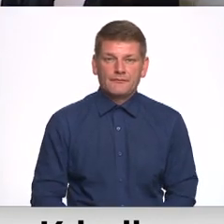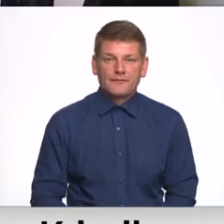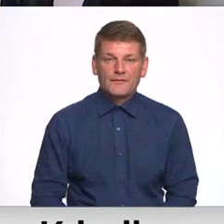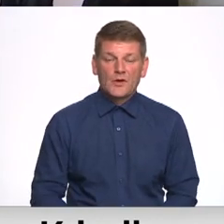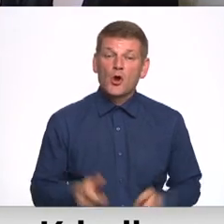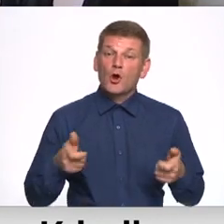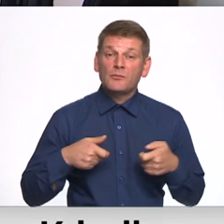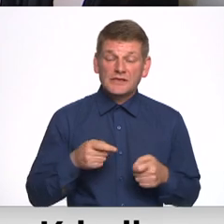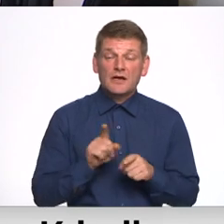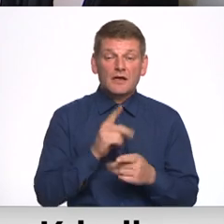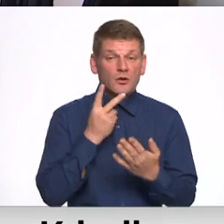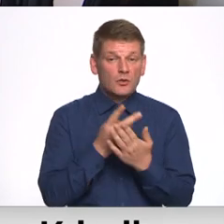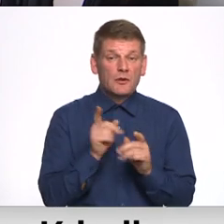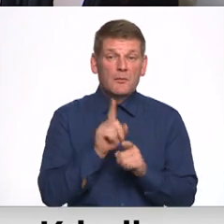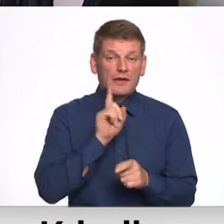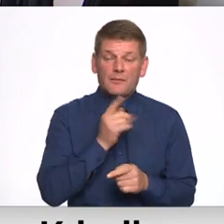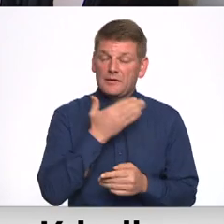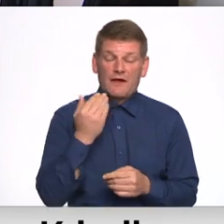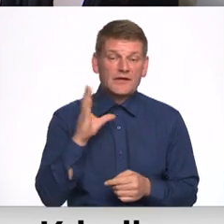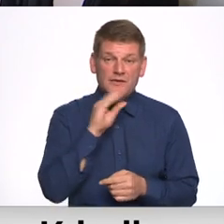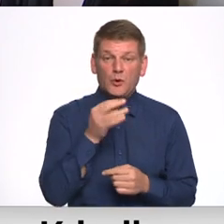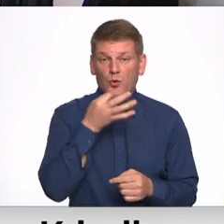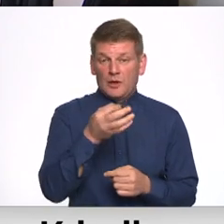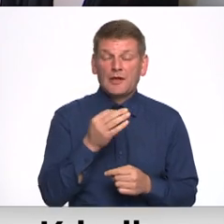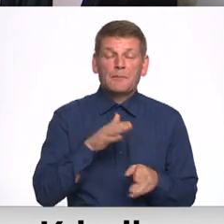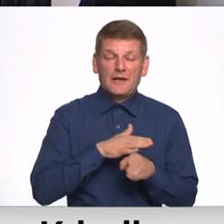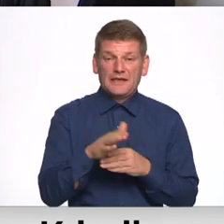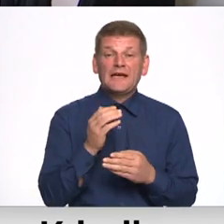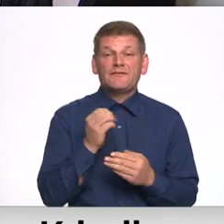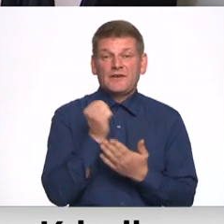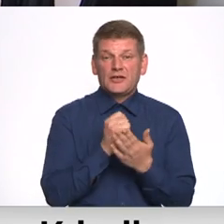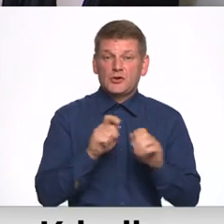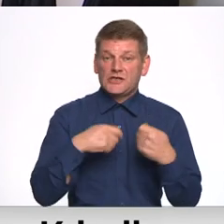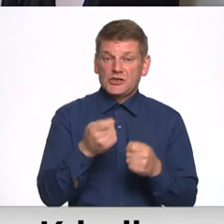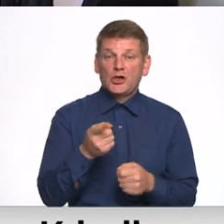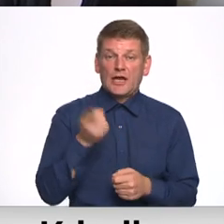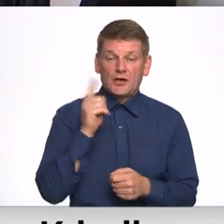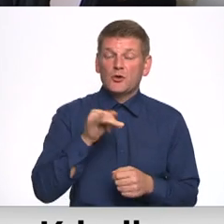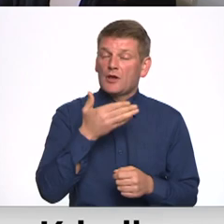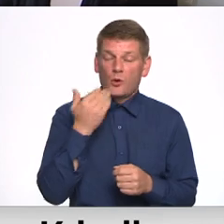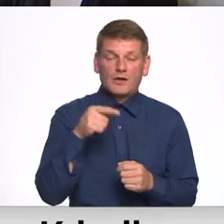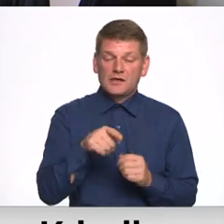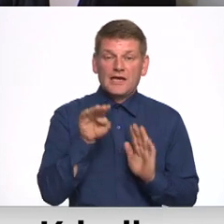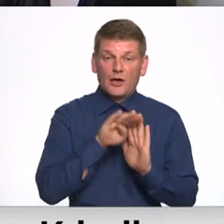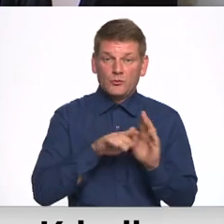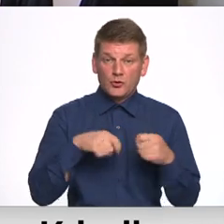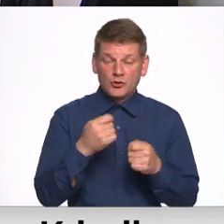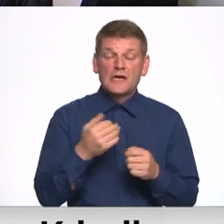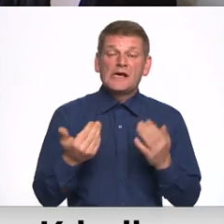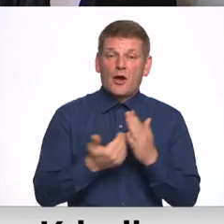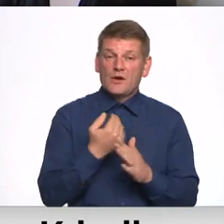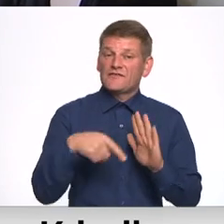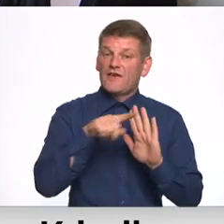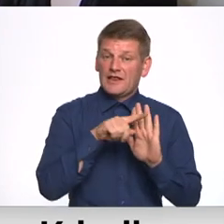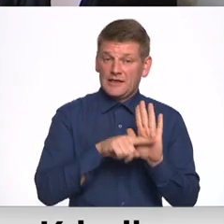Komisāra arī norādīja, ka pat laba nav iespējams noteikti pilnīgu vīzu izsniegšanas liegumu, jo nav šādas likumdošanas, taču jaunās vadlīnijas